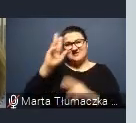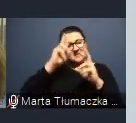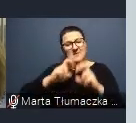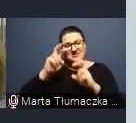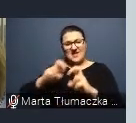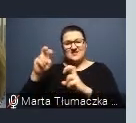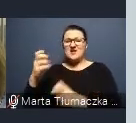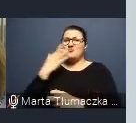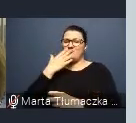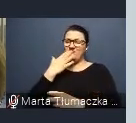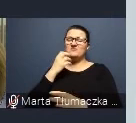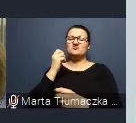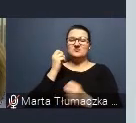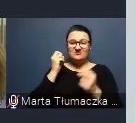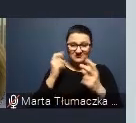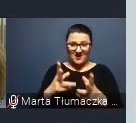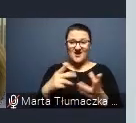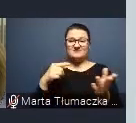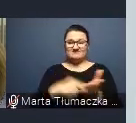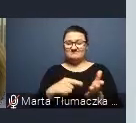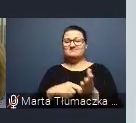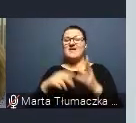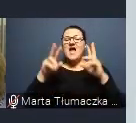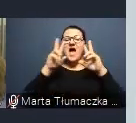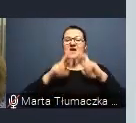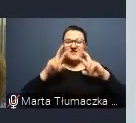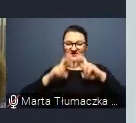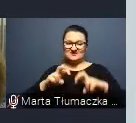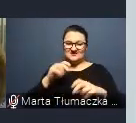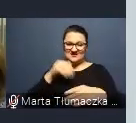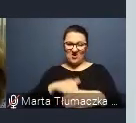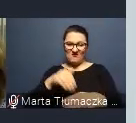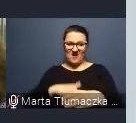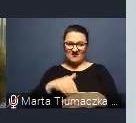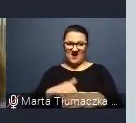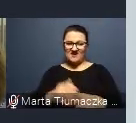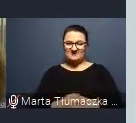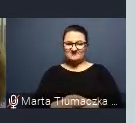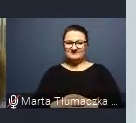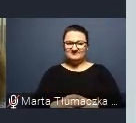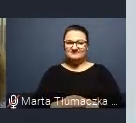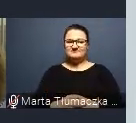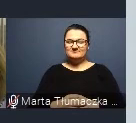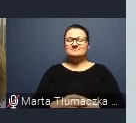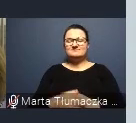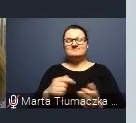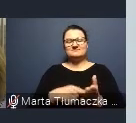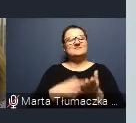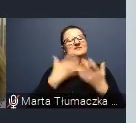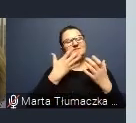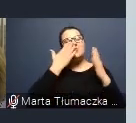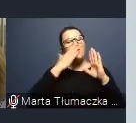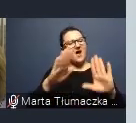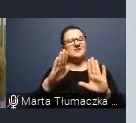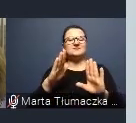formą jest stosowana analiza zachowania. Ja tylko chciałam pokazać pokrótce, że to są zarówno